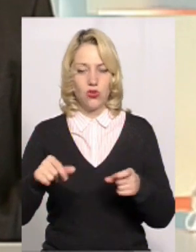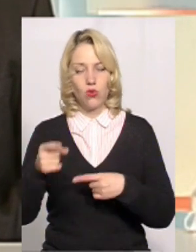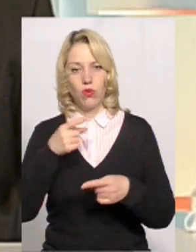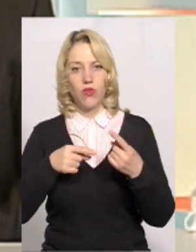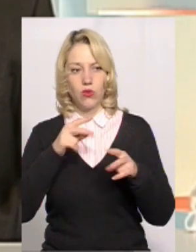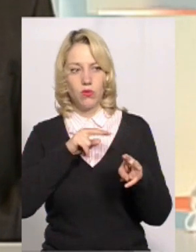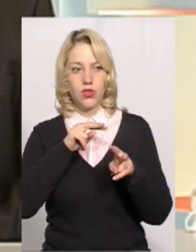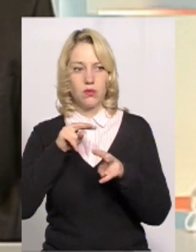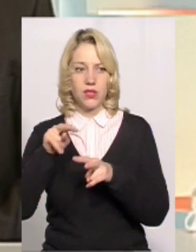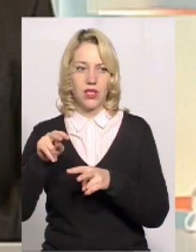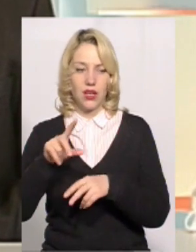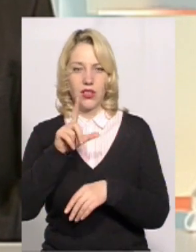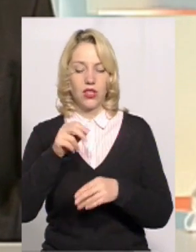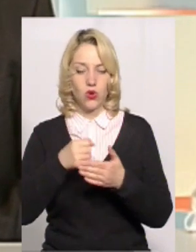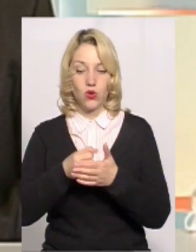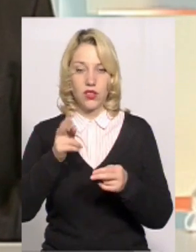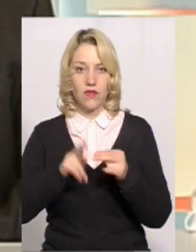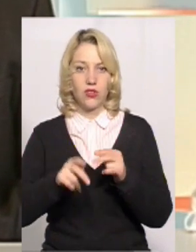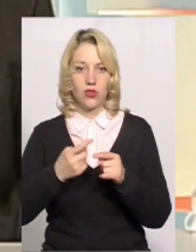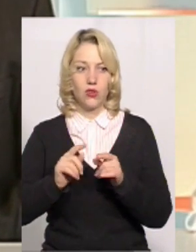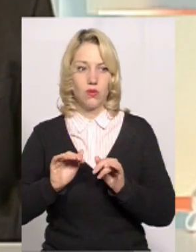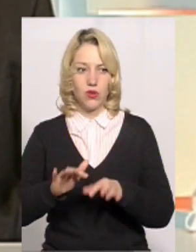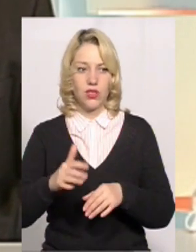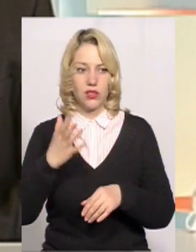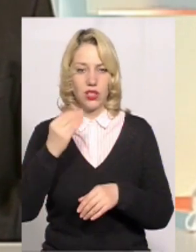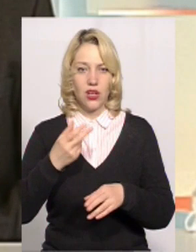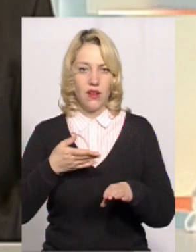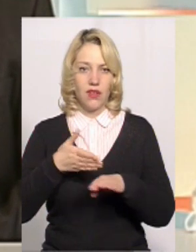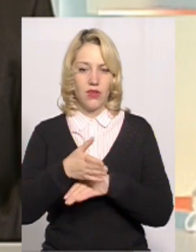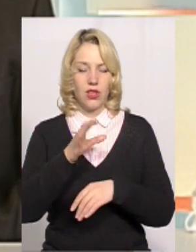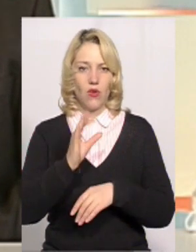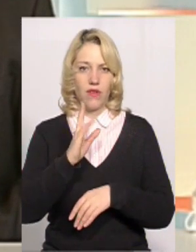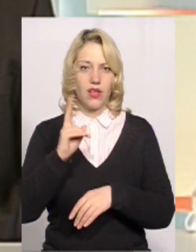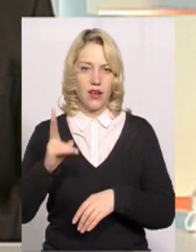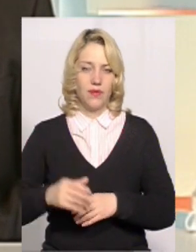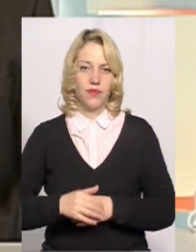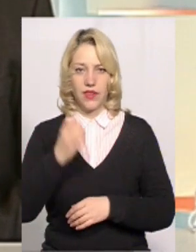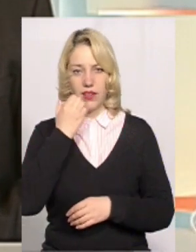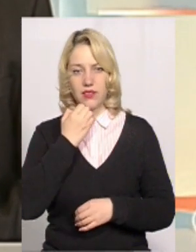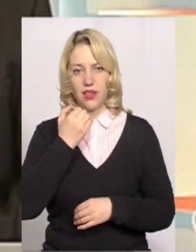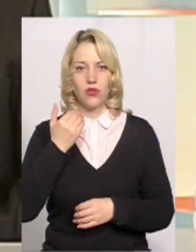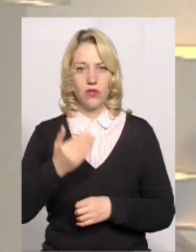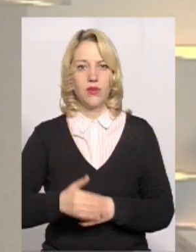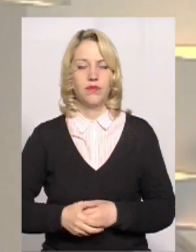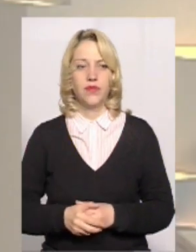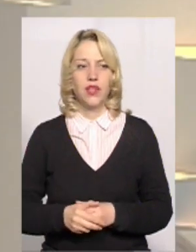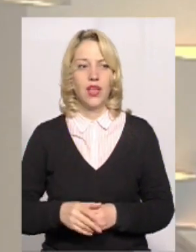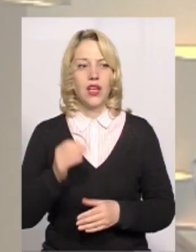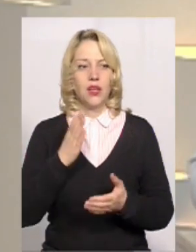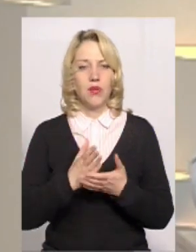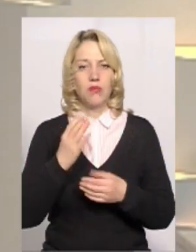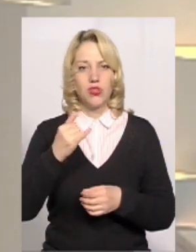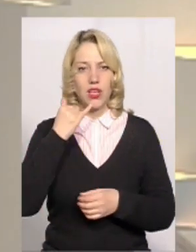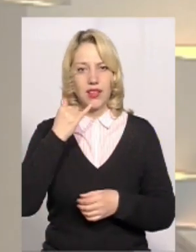і поспостерігати до завершення всього процесу, і потім ще відвідати ОВК. Дякую вам, пані Альоно. Дякую. І маємо